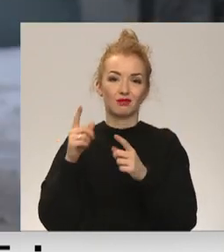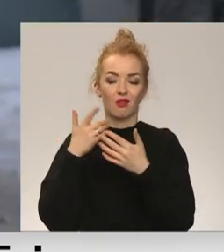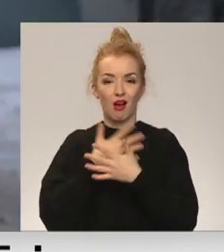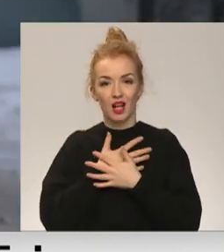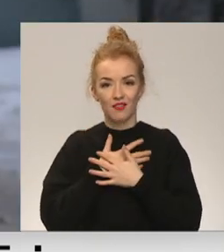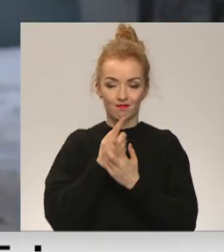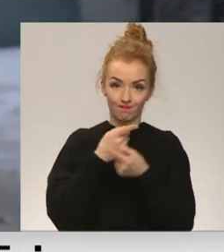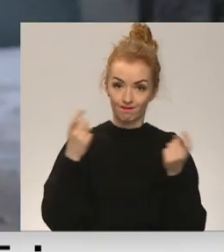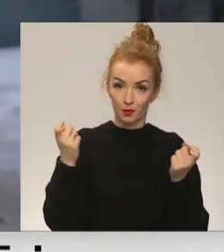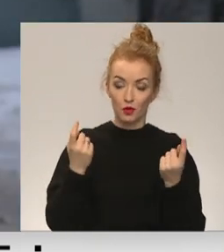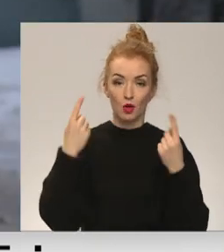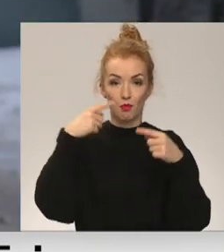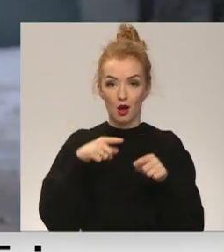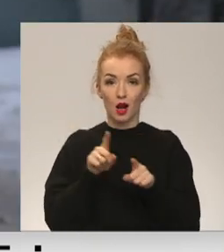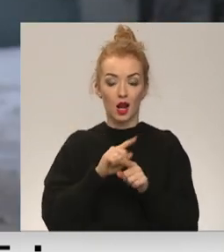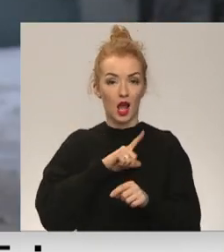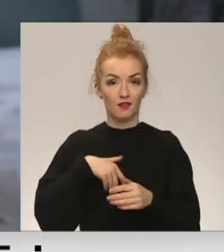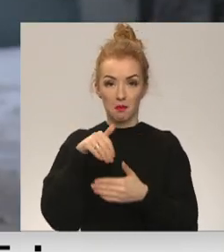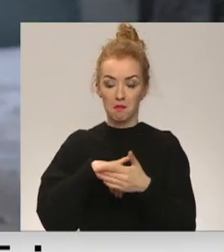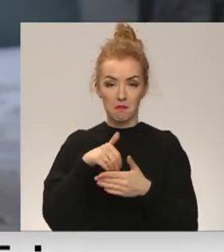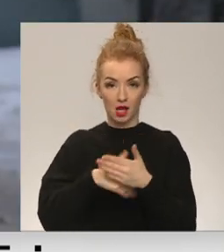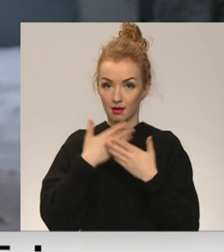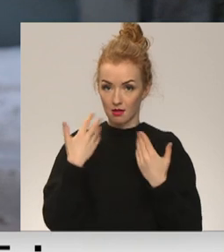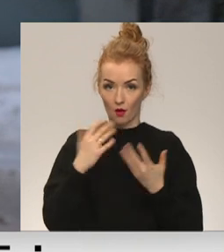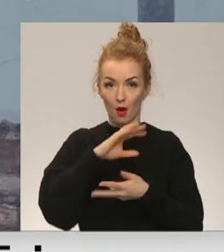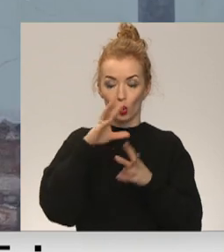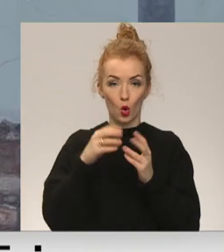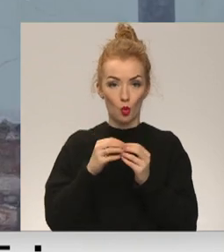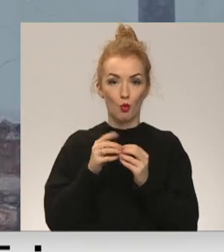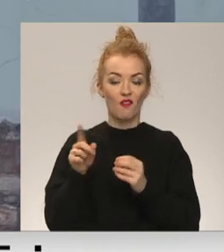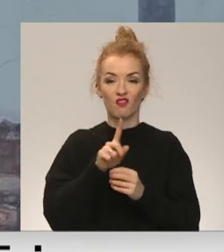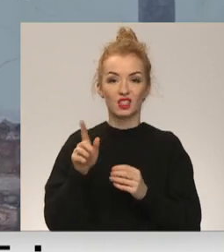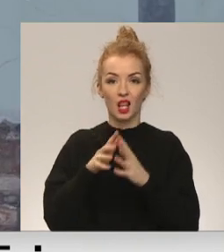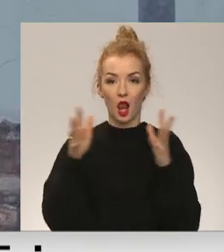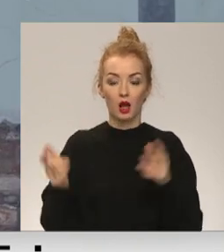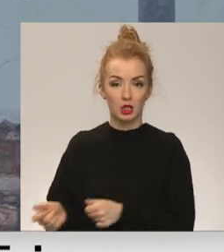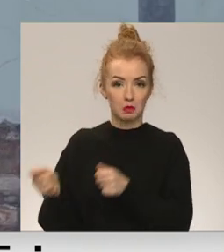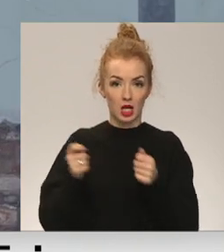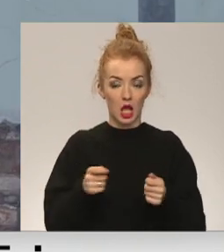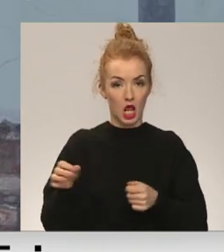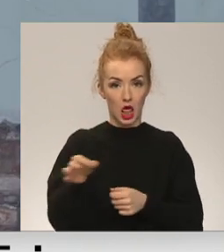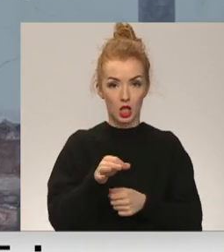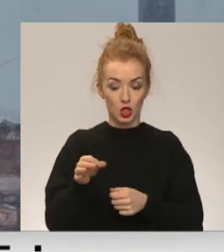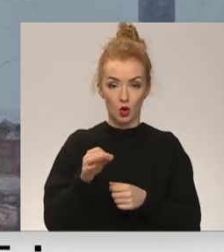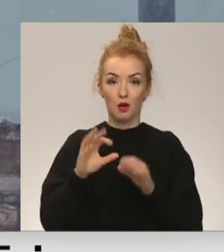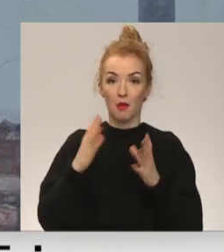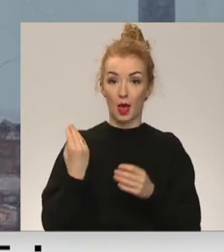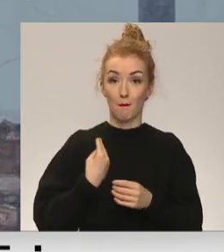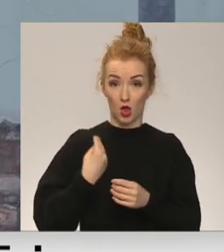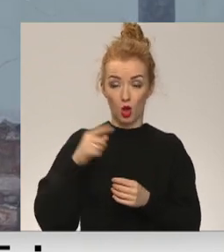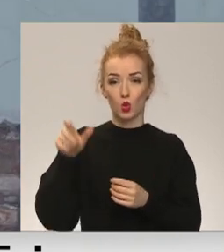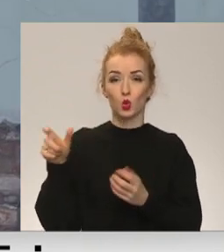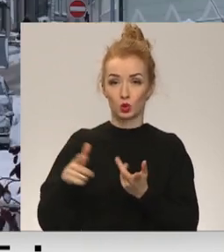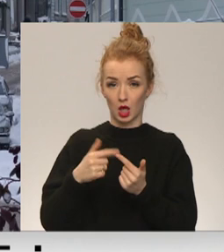Datus pagaidām nav akupojas Latvijas pasts, kas ir lielākais vietējās preses piegādātais reģionos. Lai gan abunentu skaits krītas,